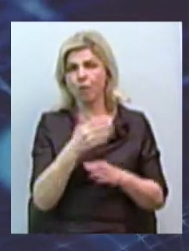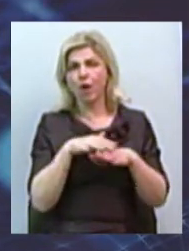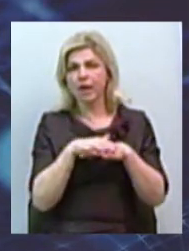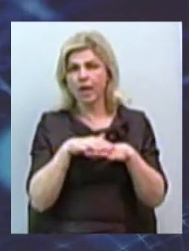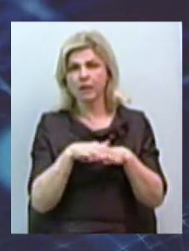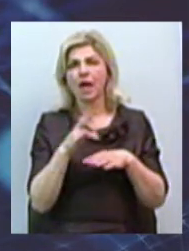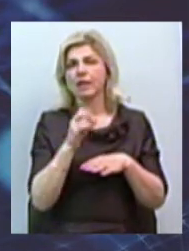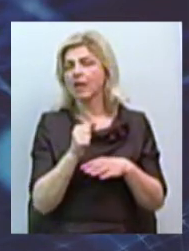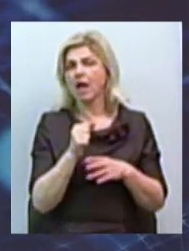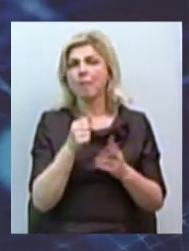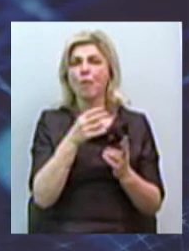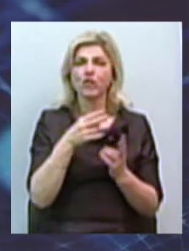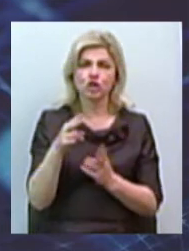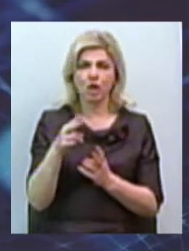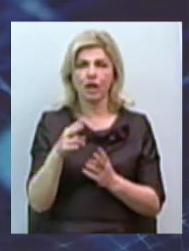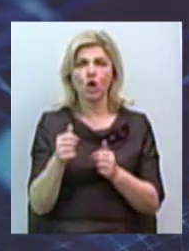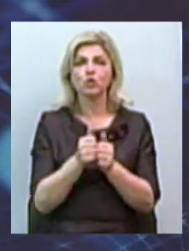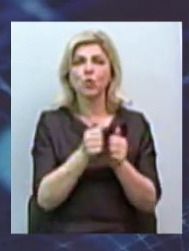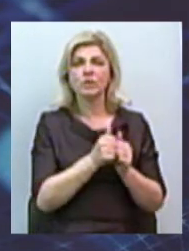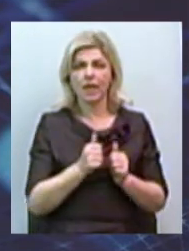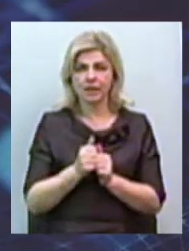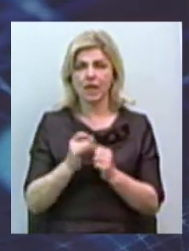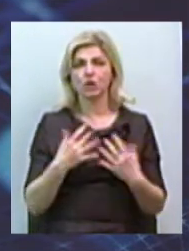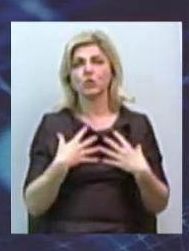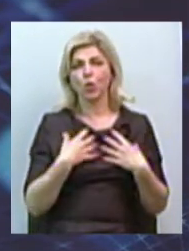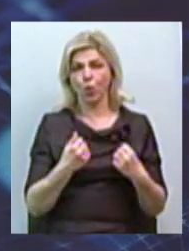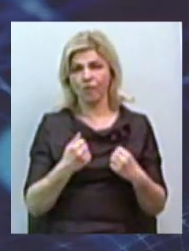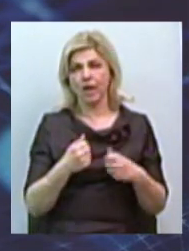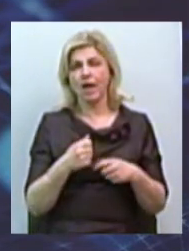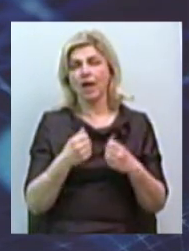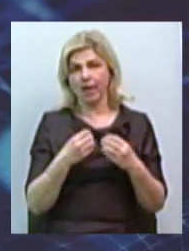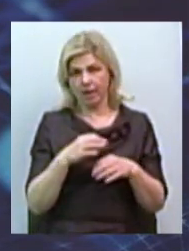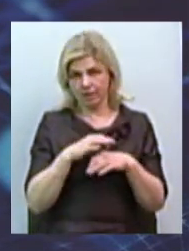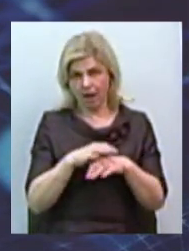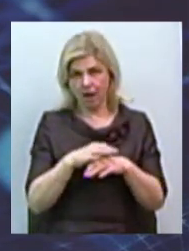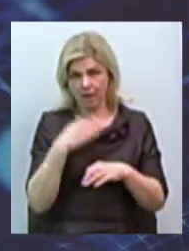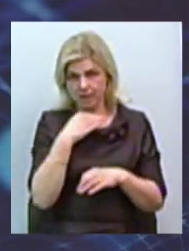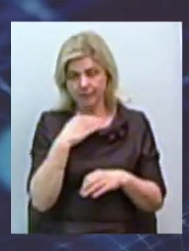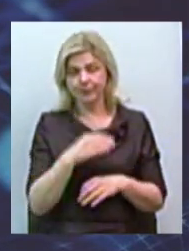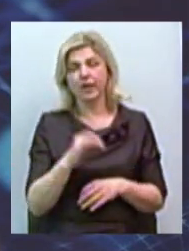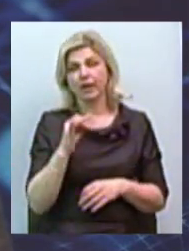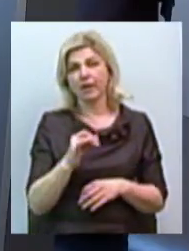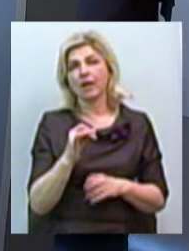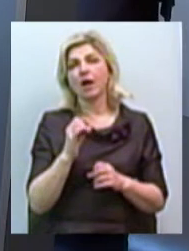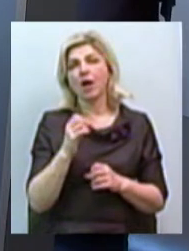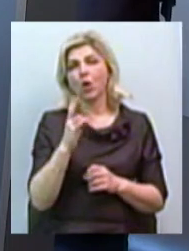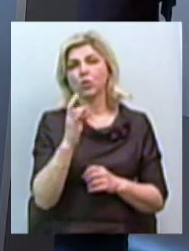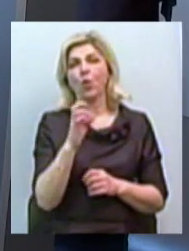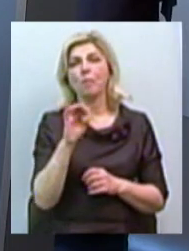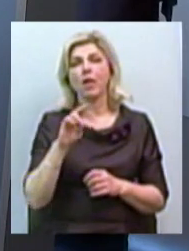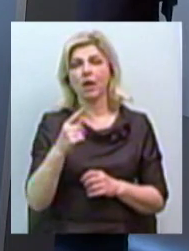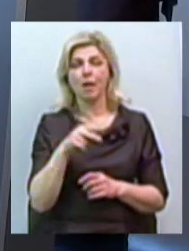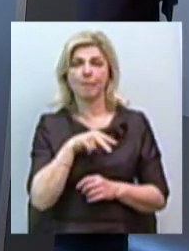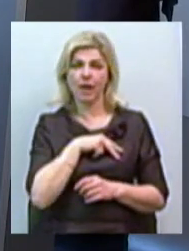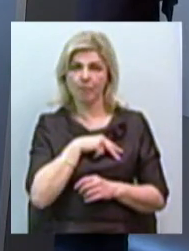повреждая соседні клетки і здорові ткані. І імунотерапія. Як ви помните, в тому году Нобелівську премію